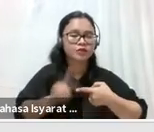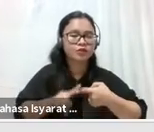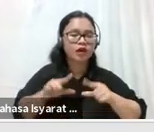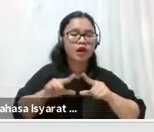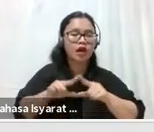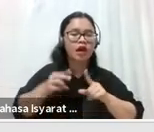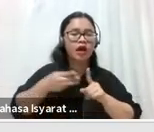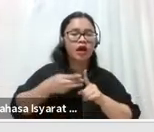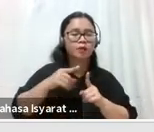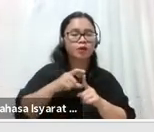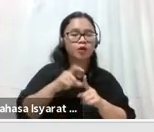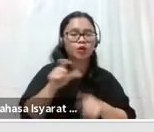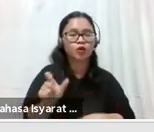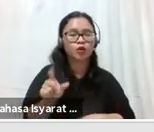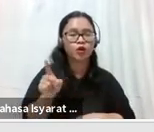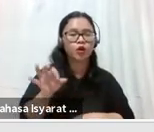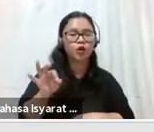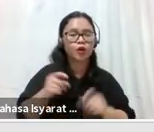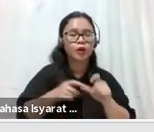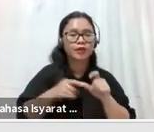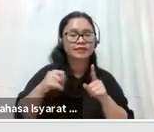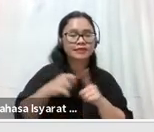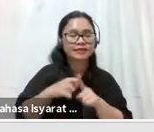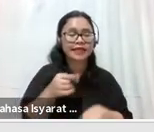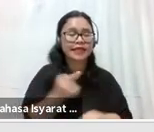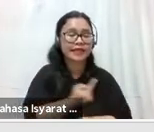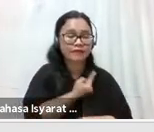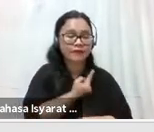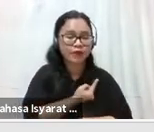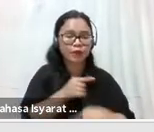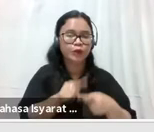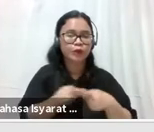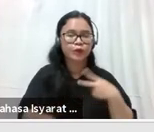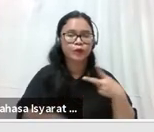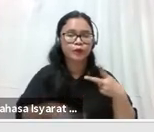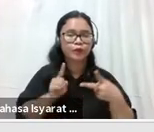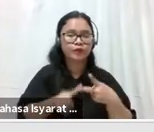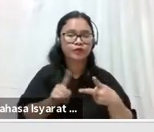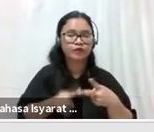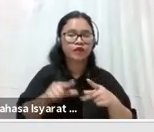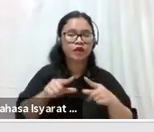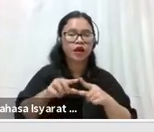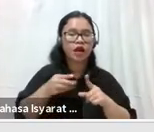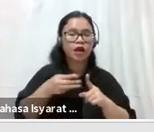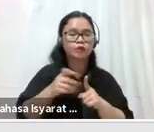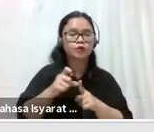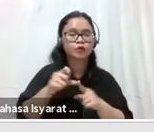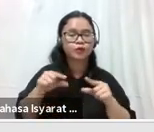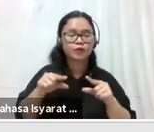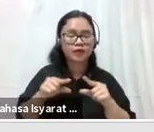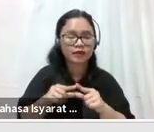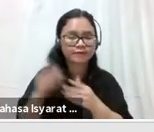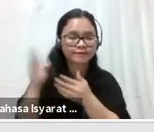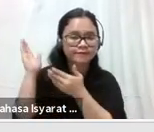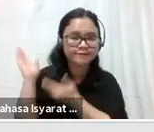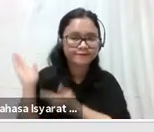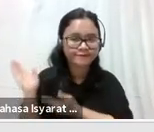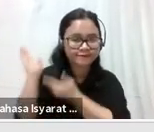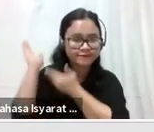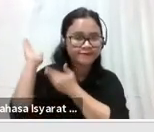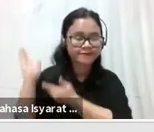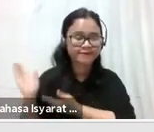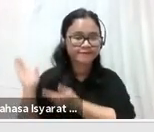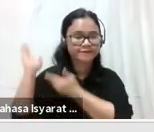Abdul Rosit dalam kurung individu 2. Abdullah Ra'uf